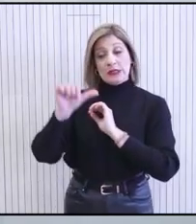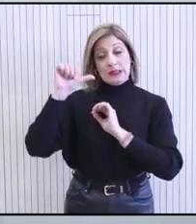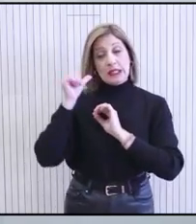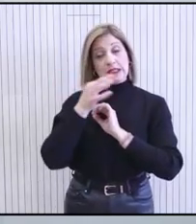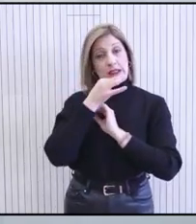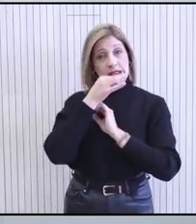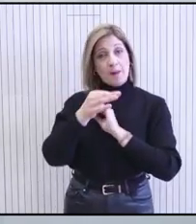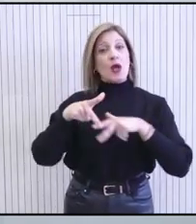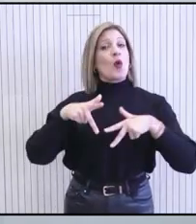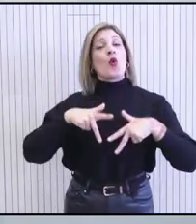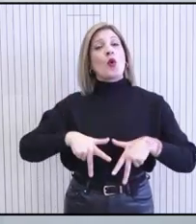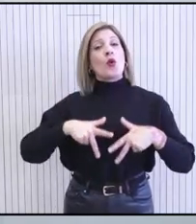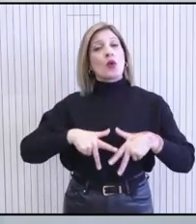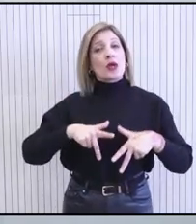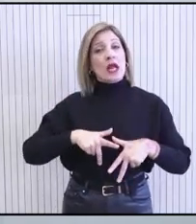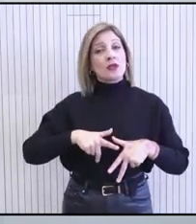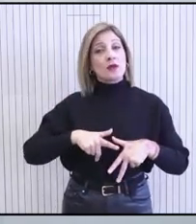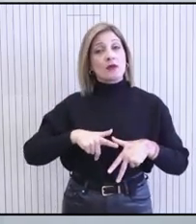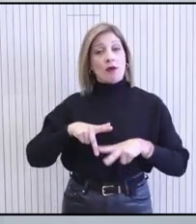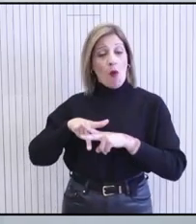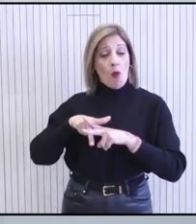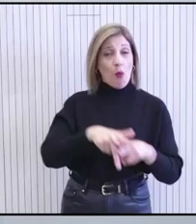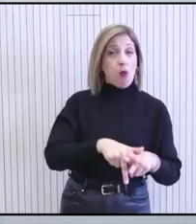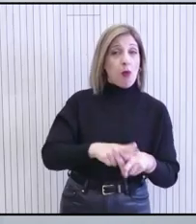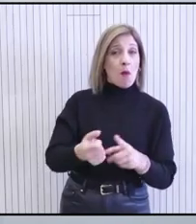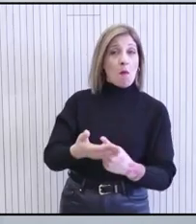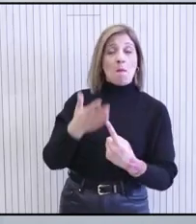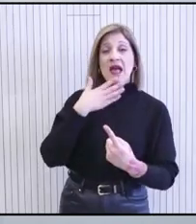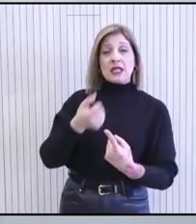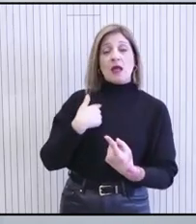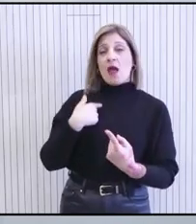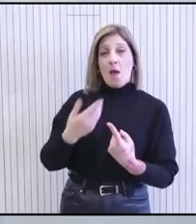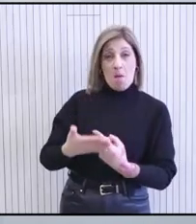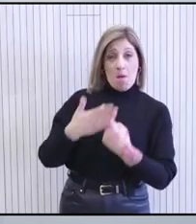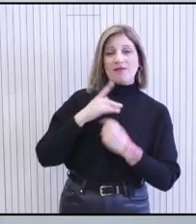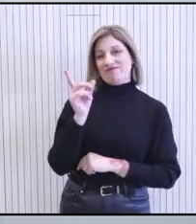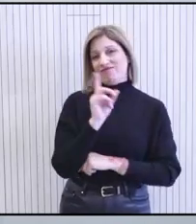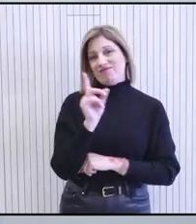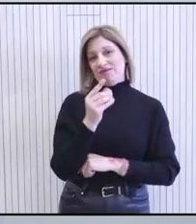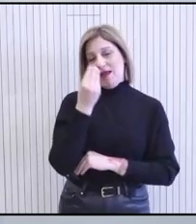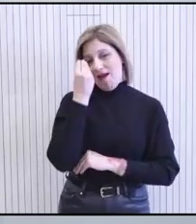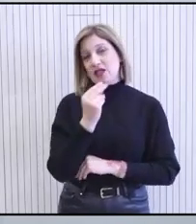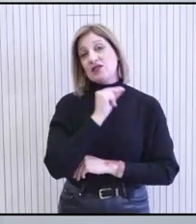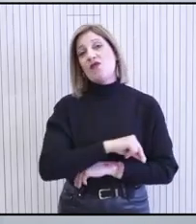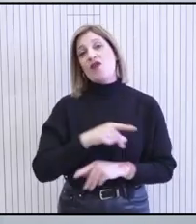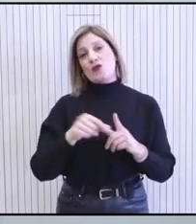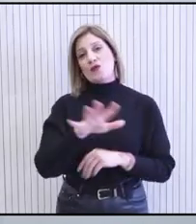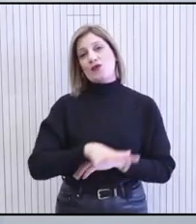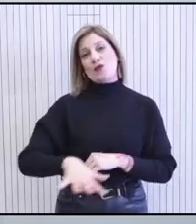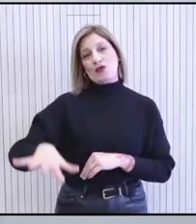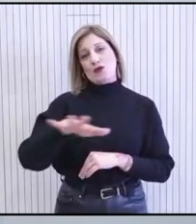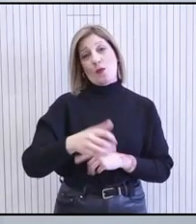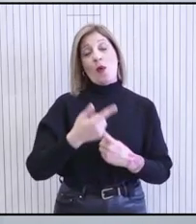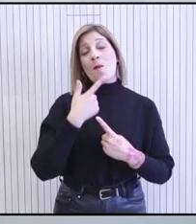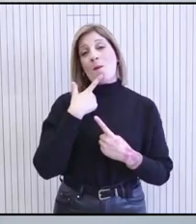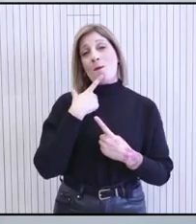δηλώσει, ότι το κράτος δεν πρόκειται να υποκύψει σε πιέσεις που δεν έχουν στο επίκεντρο το καλώς νοούμενο συμφέρον του συνόλου της κοινωνίας.